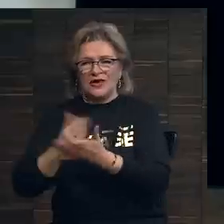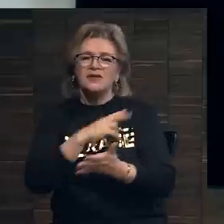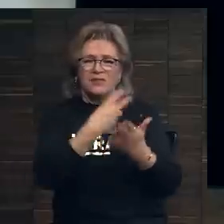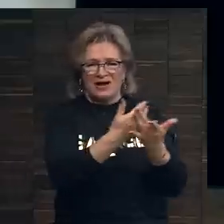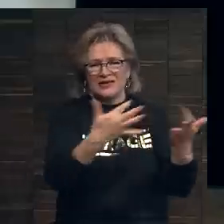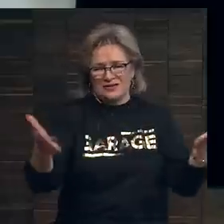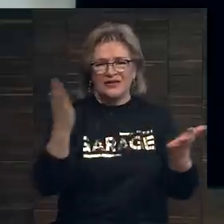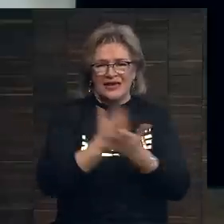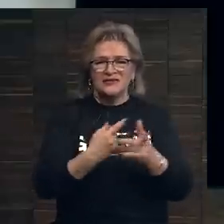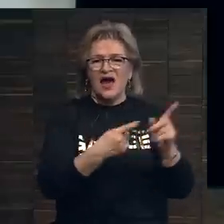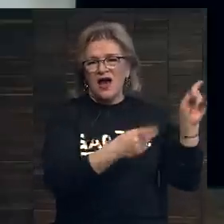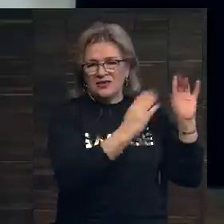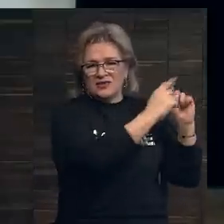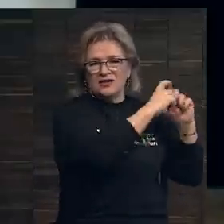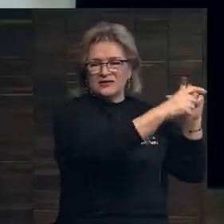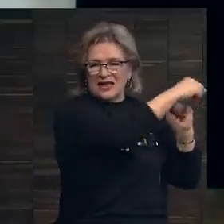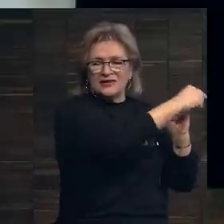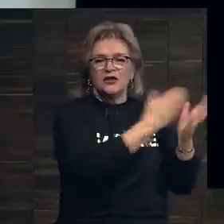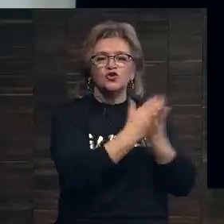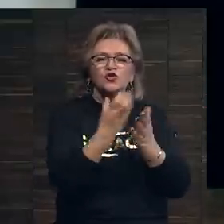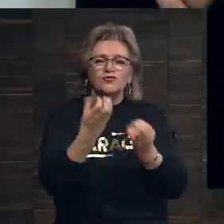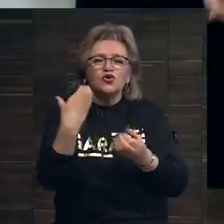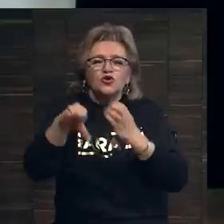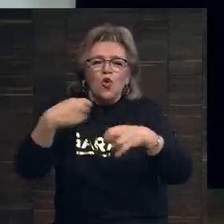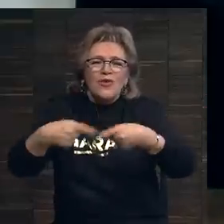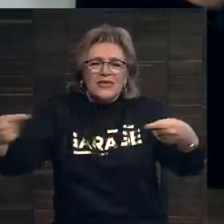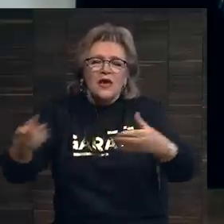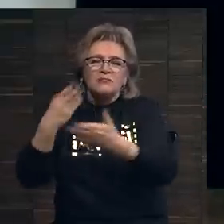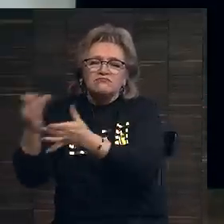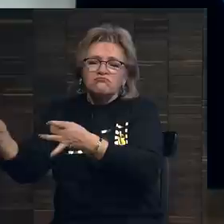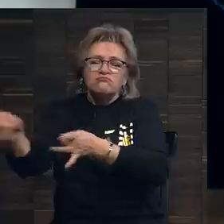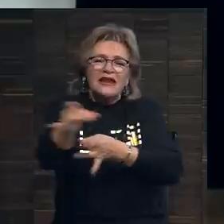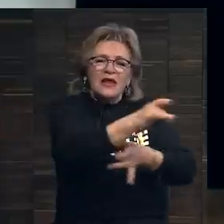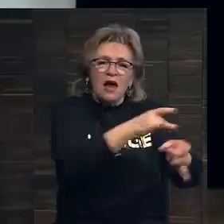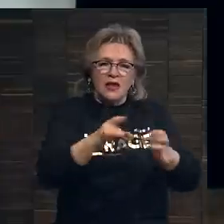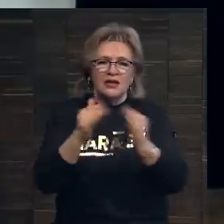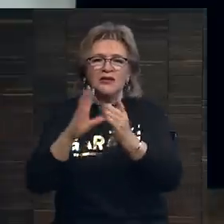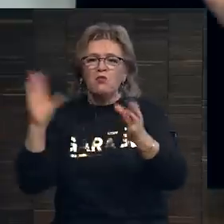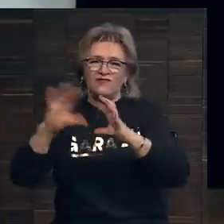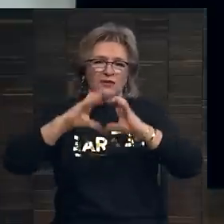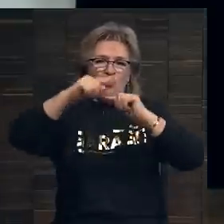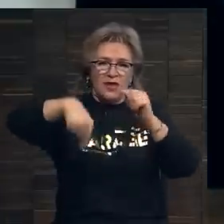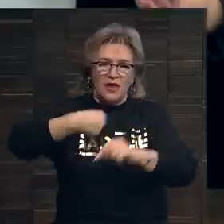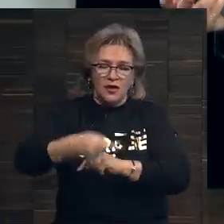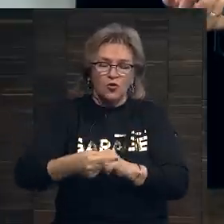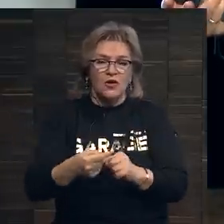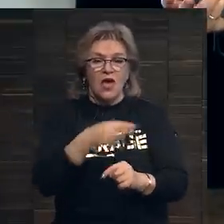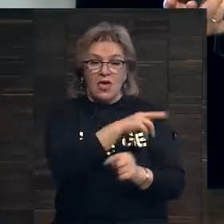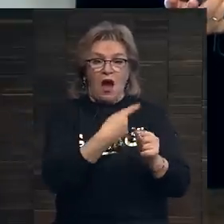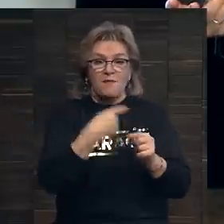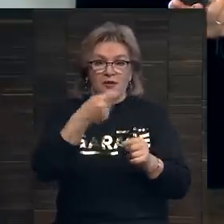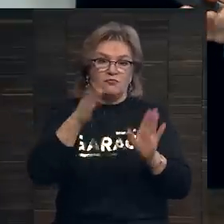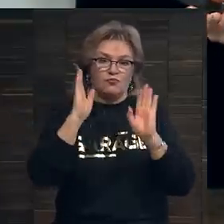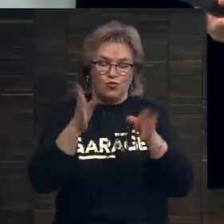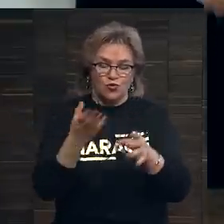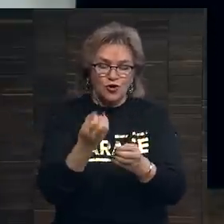показал вам на слайде. На самом деле существуют сотни региональных аукционных домов по всему миру. Я об этом еще